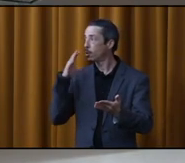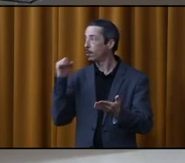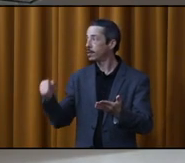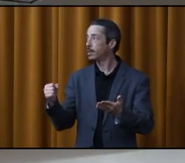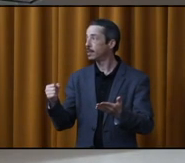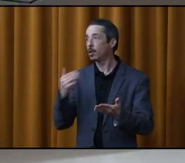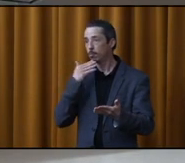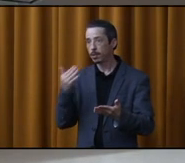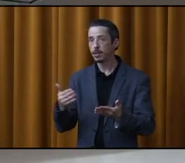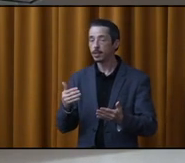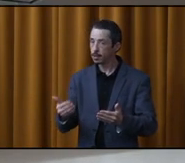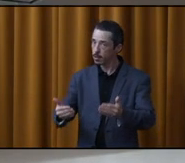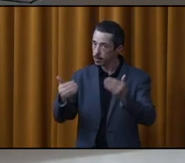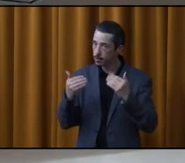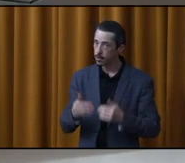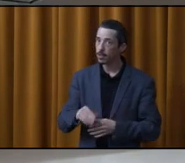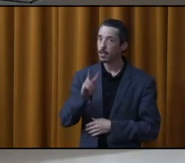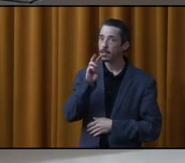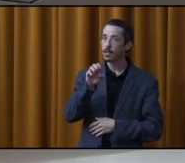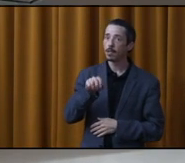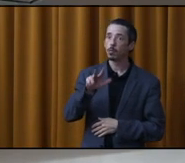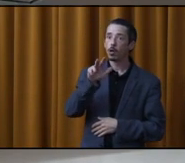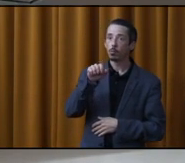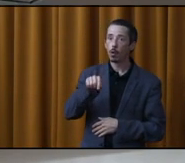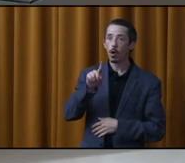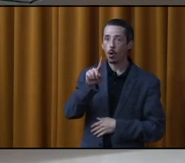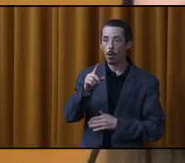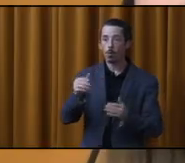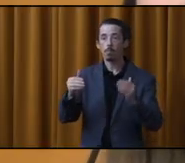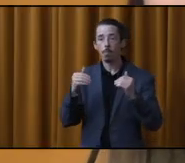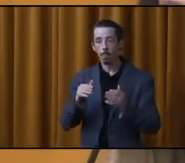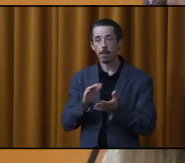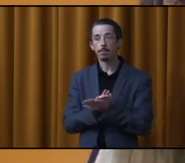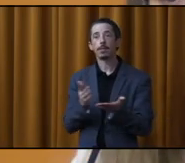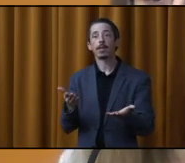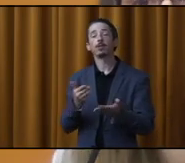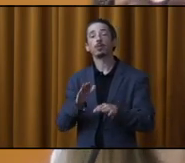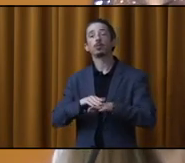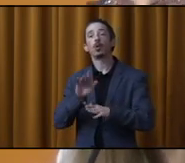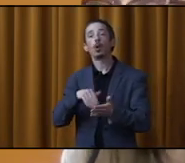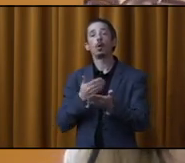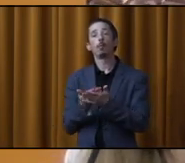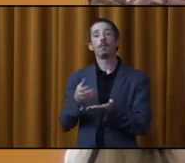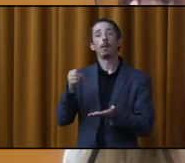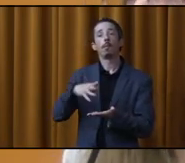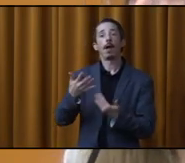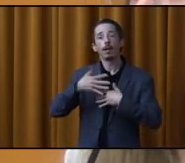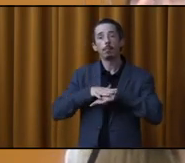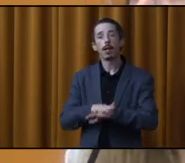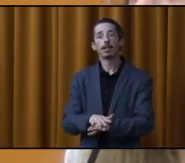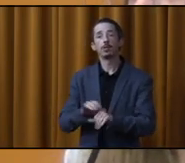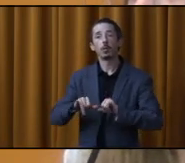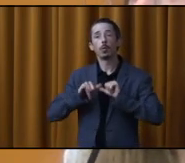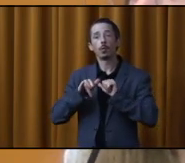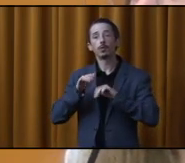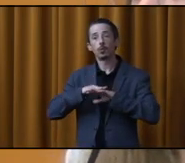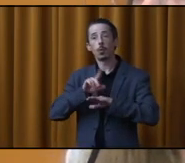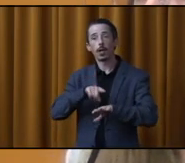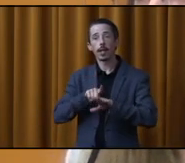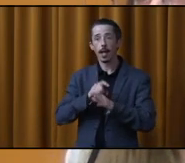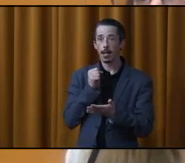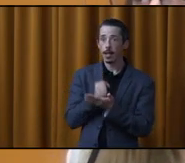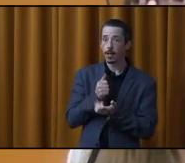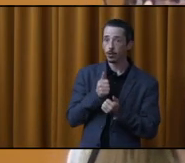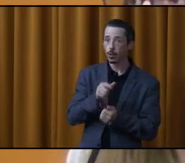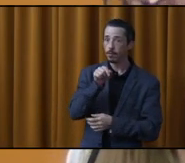Merci. Donc, on tombe à 6.3.1. Il s'agit ici d'approuver le plan d'implantation daté du